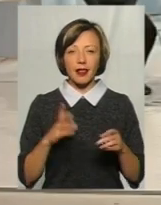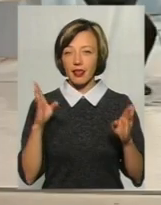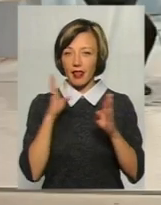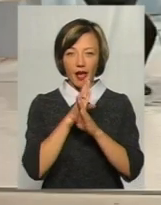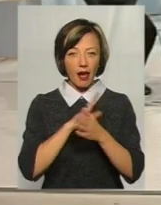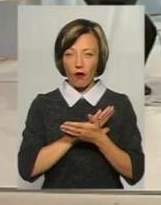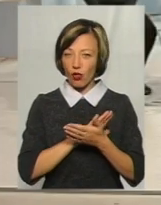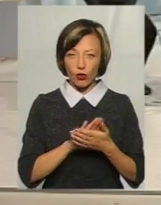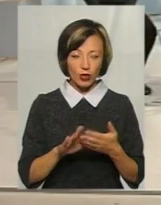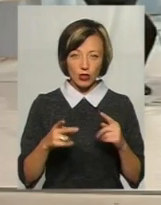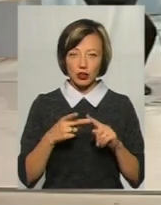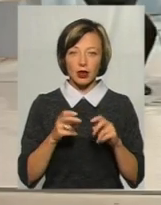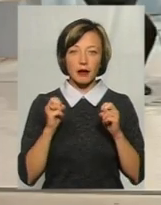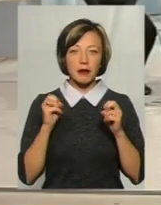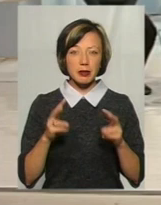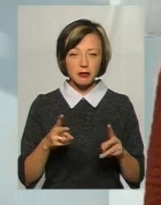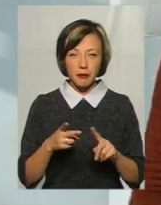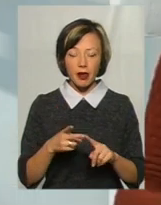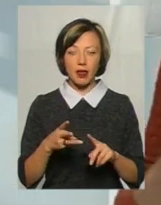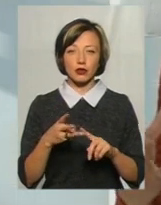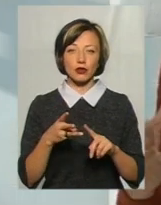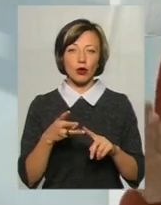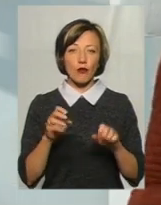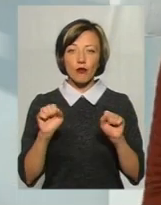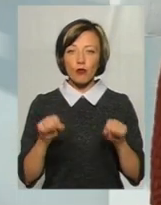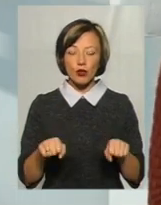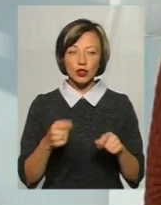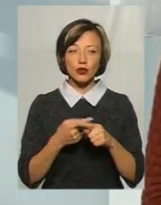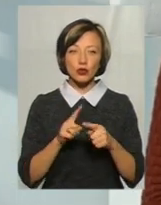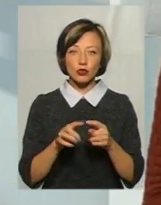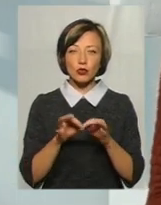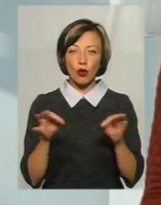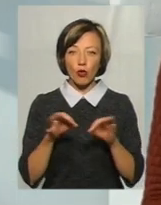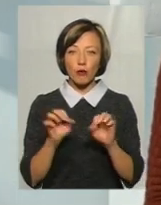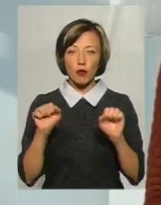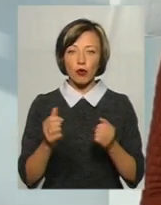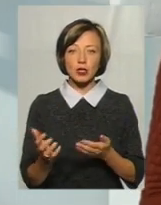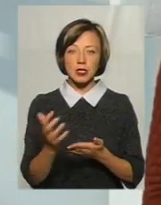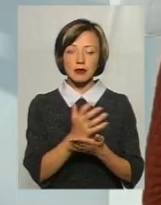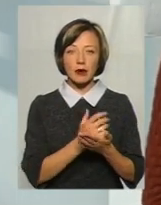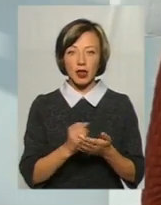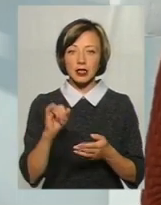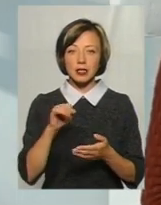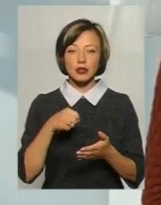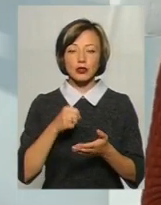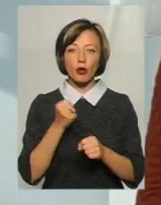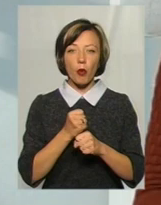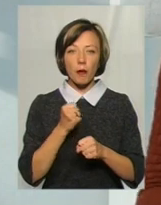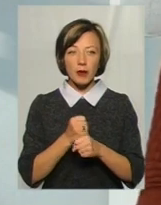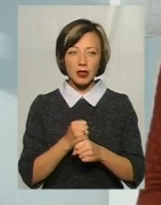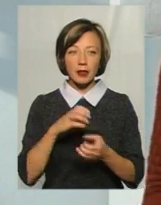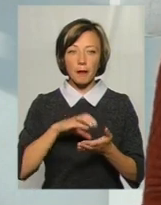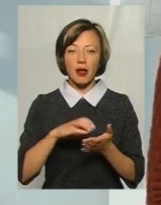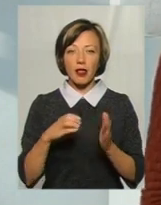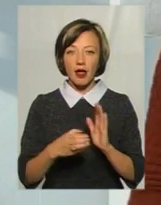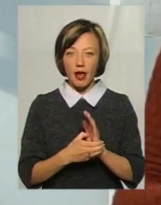і не екологічно, небезпечно. Тому що цю солому можна зібрати і зробити з неї ці